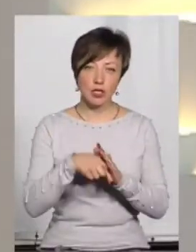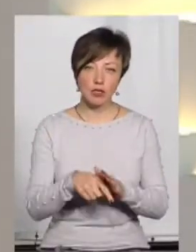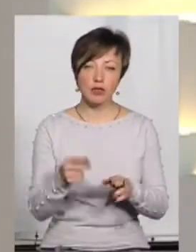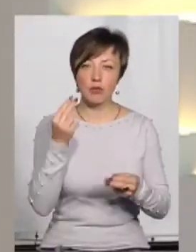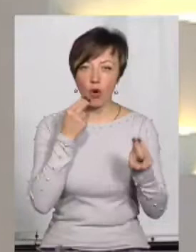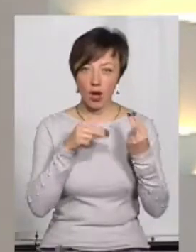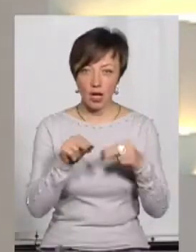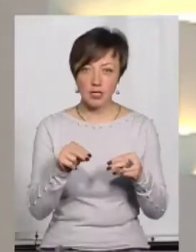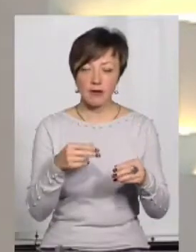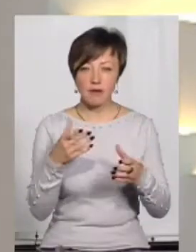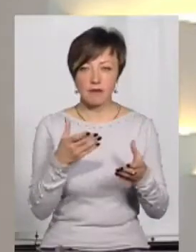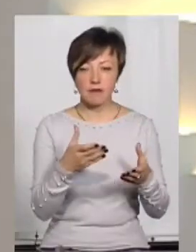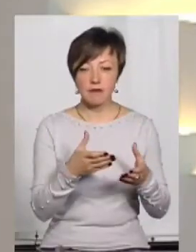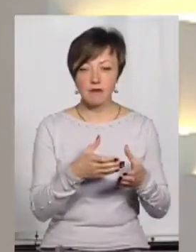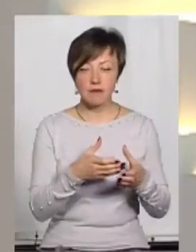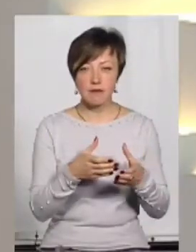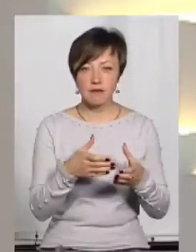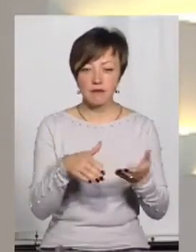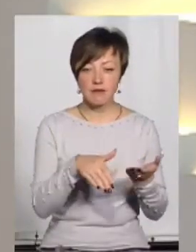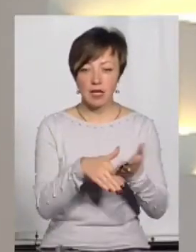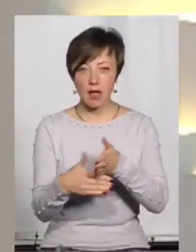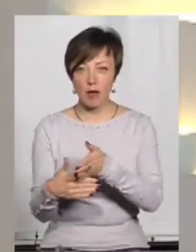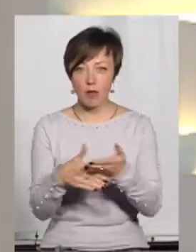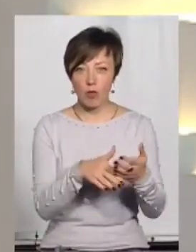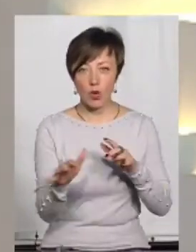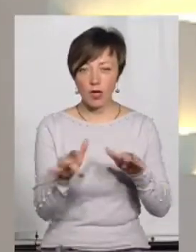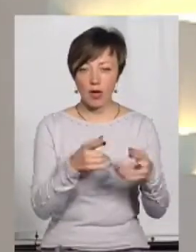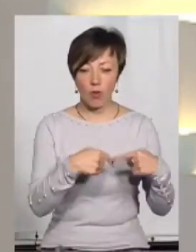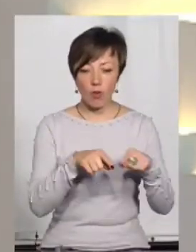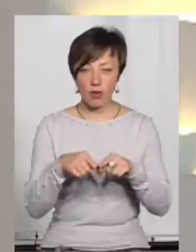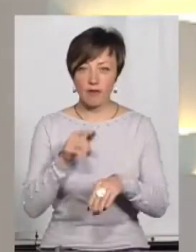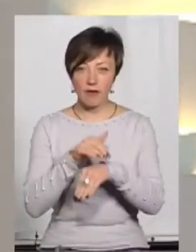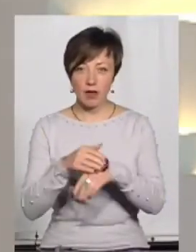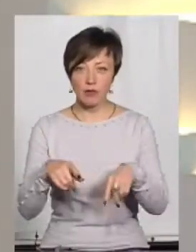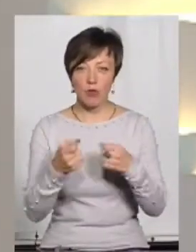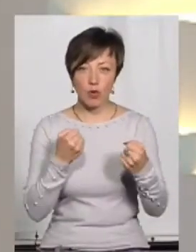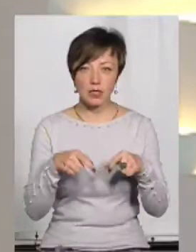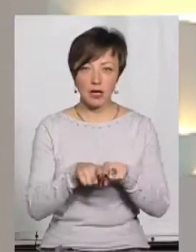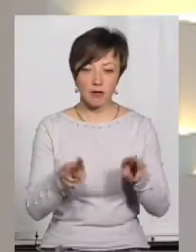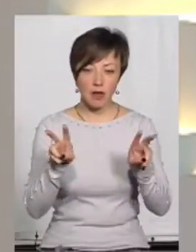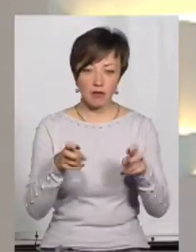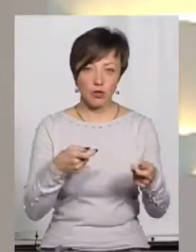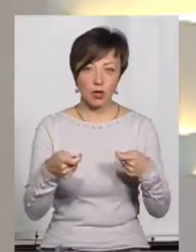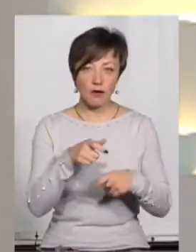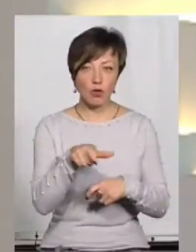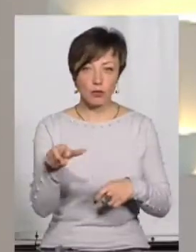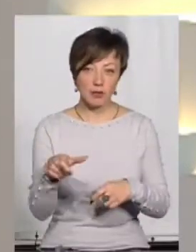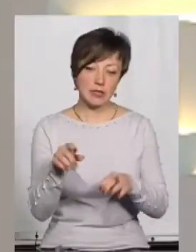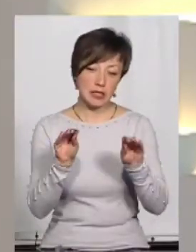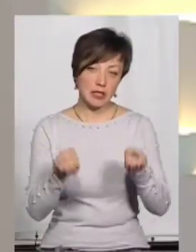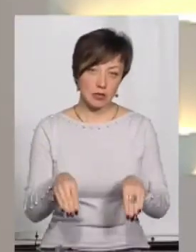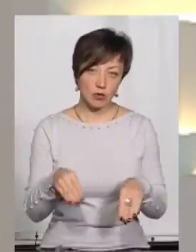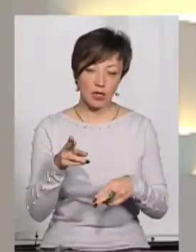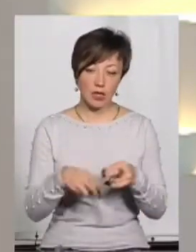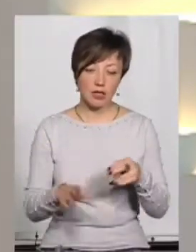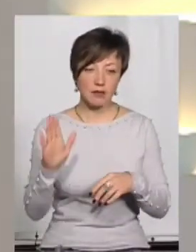значно покращилась взаємодія органів, які покликані виявляти і боротися з таким явищем, як торгівля людьми. І навів статистику,